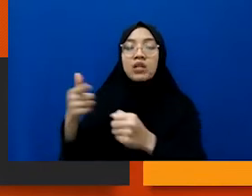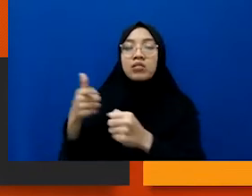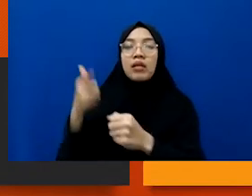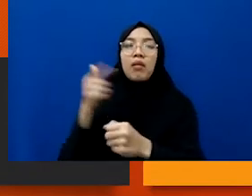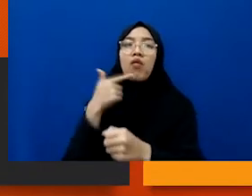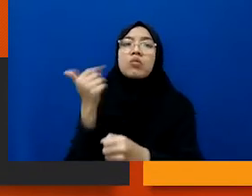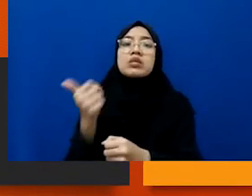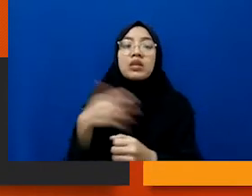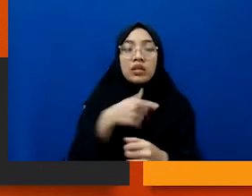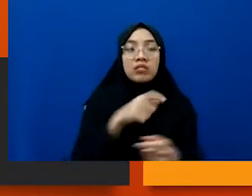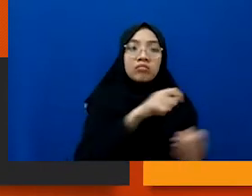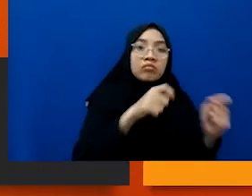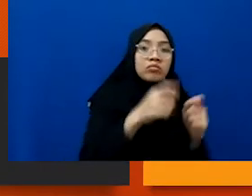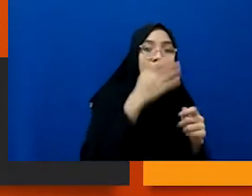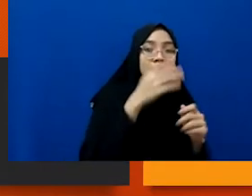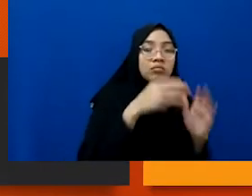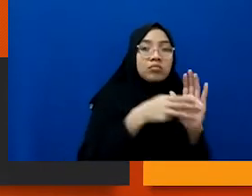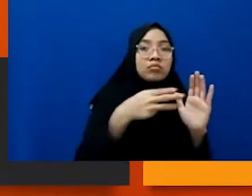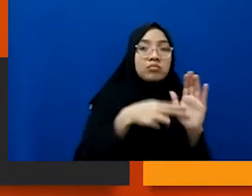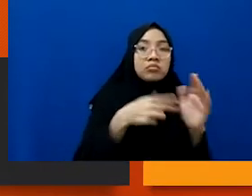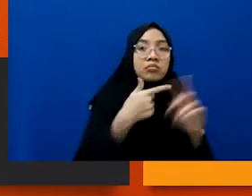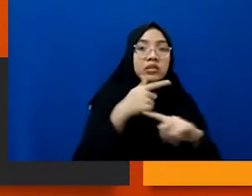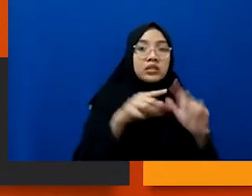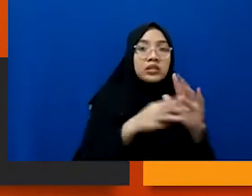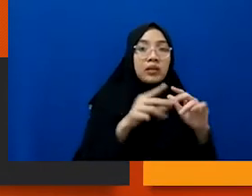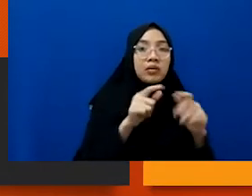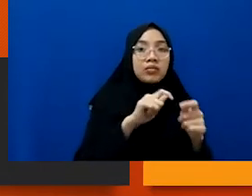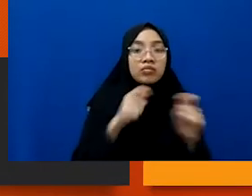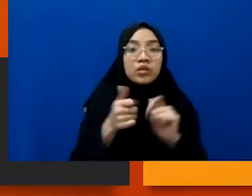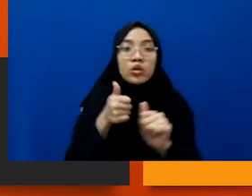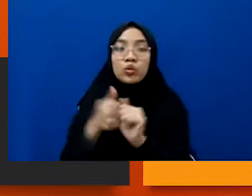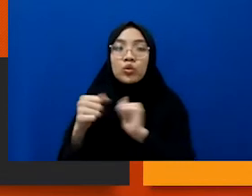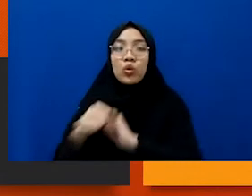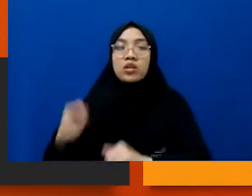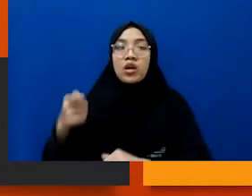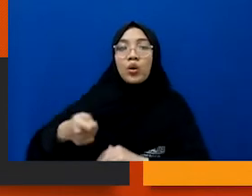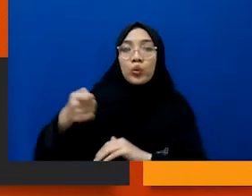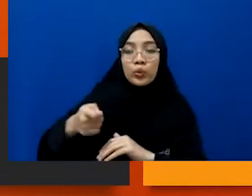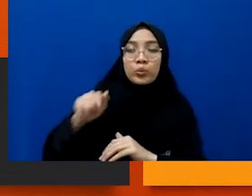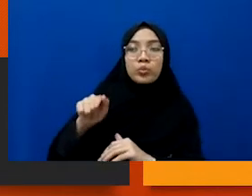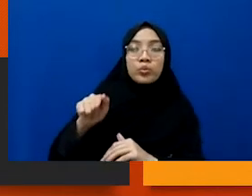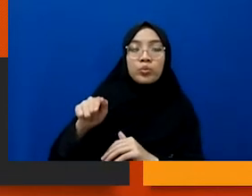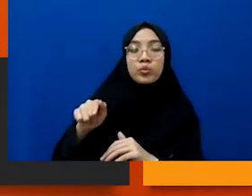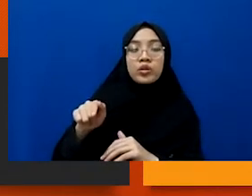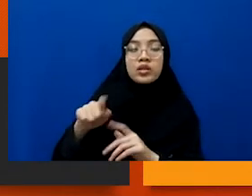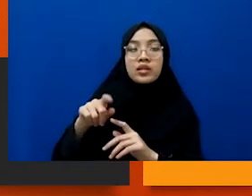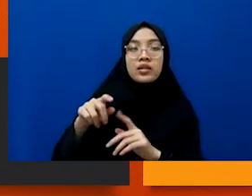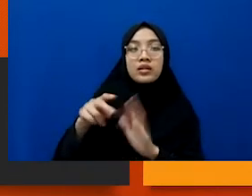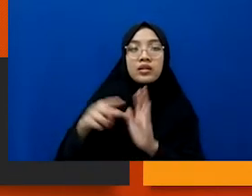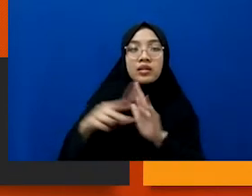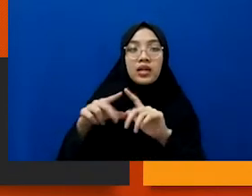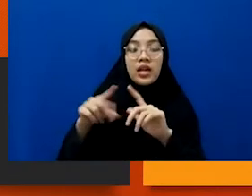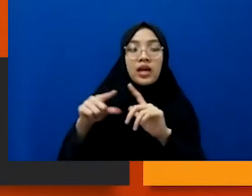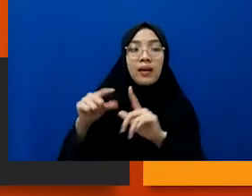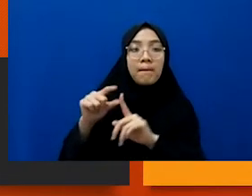dia menyamar ikut serta dengan kuasa hukum salah satu narapidana yang ada di sana